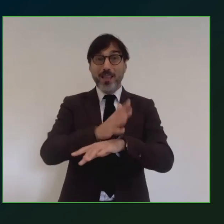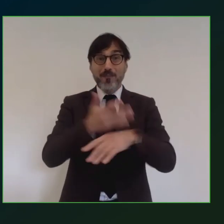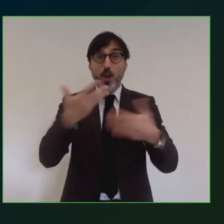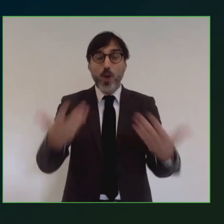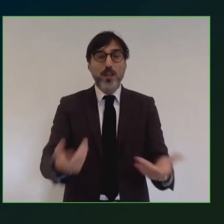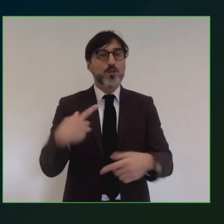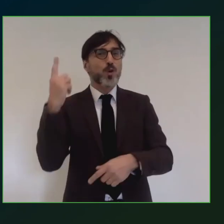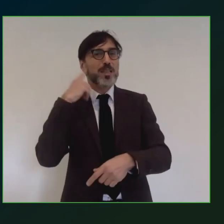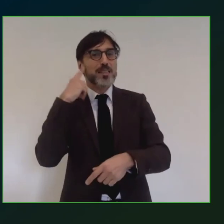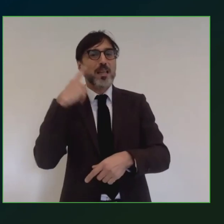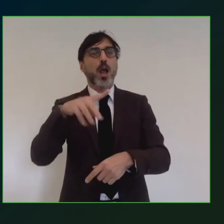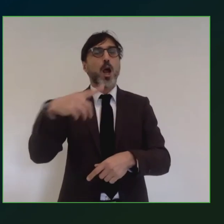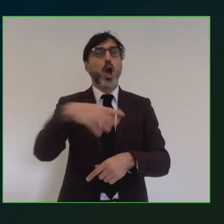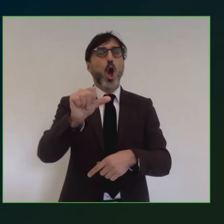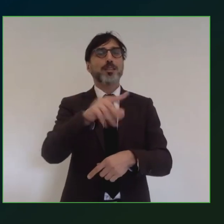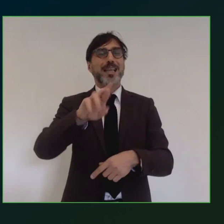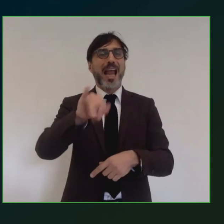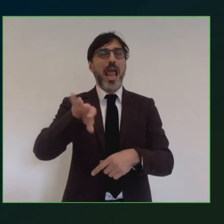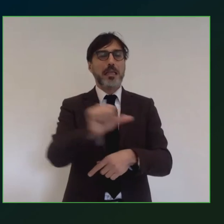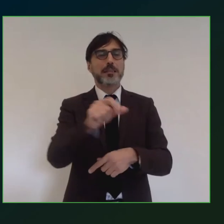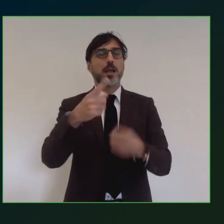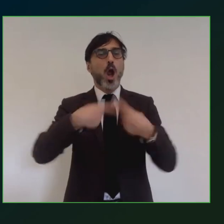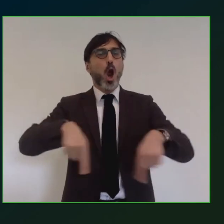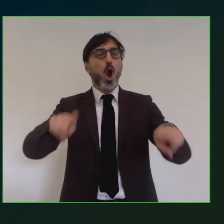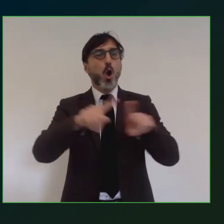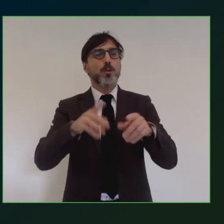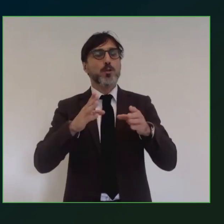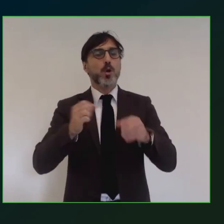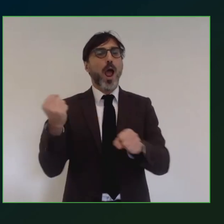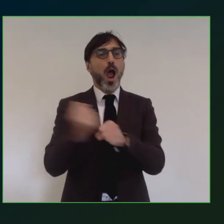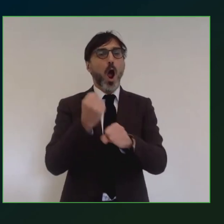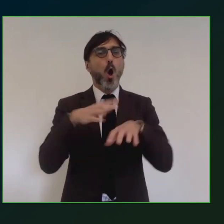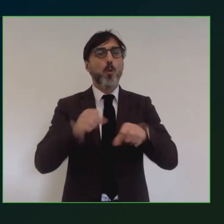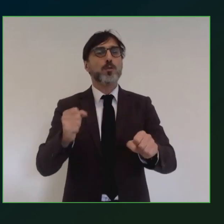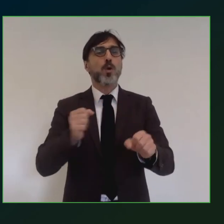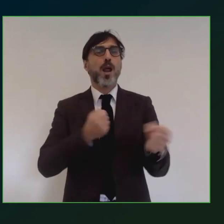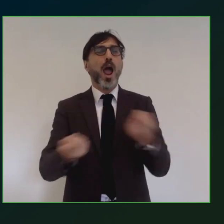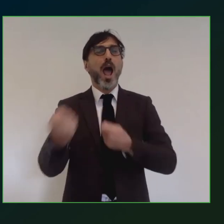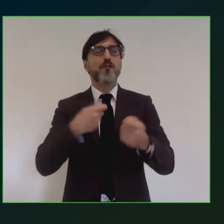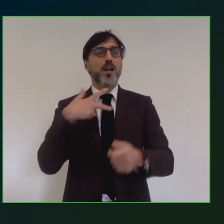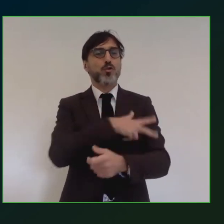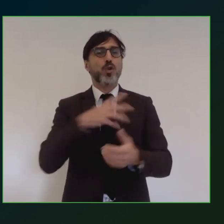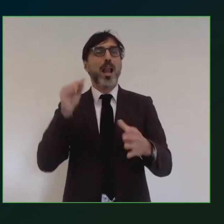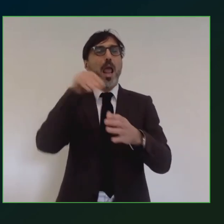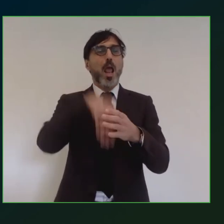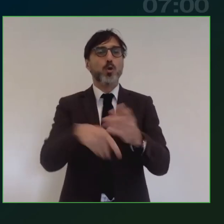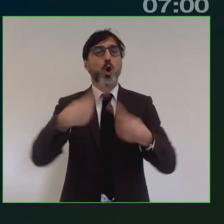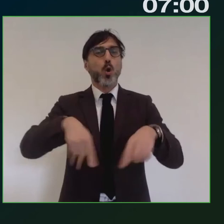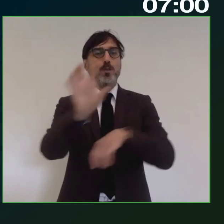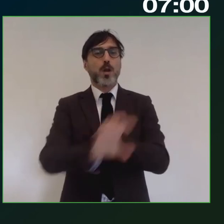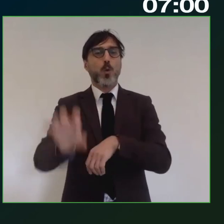Adelina Zosreis che è della commissione occupazione affari sociali ed inclusione della commissione europea